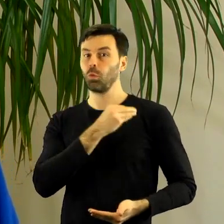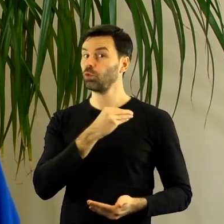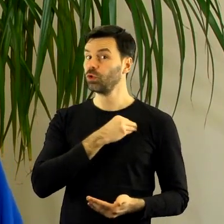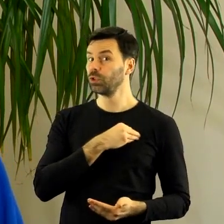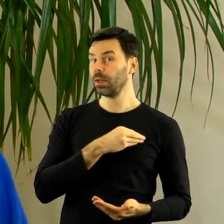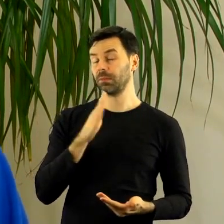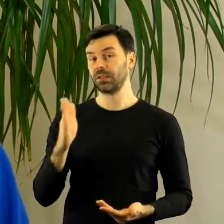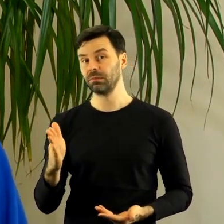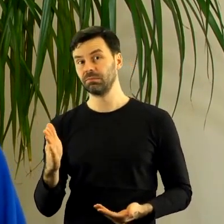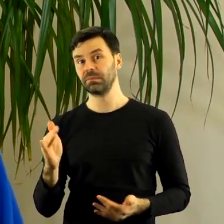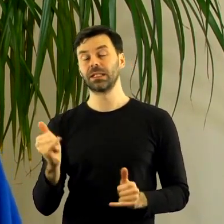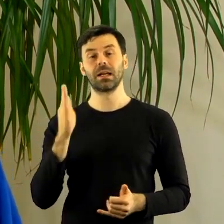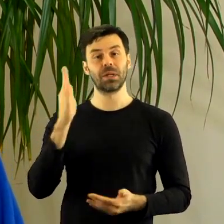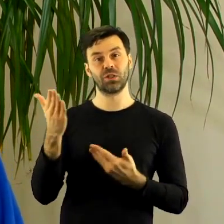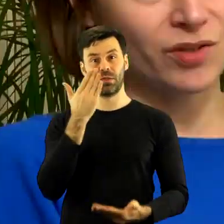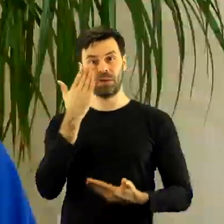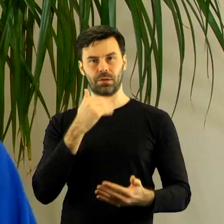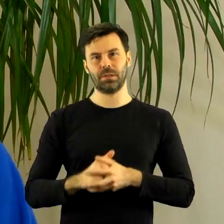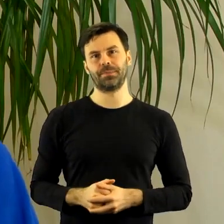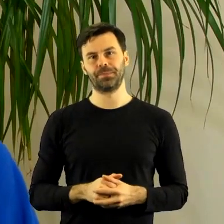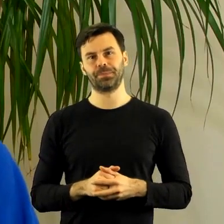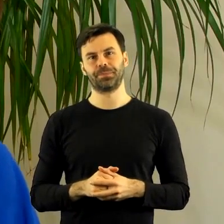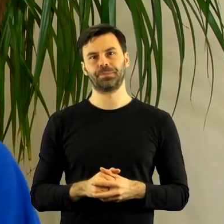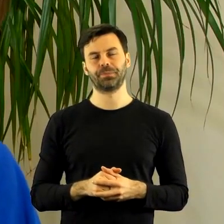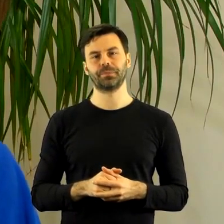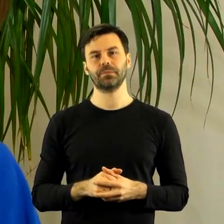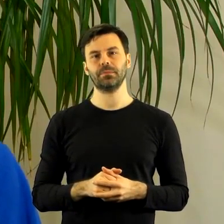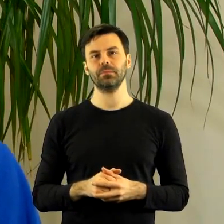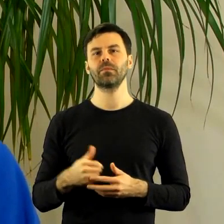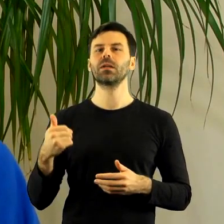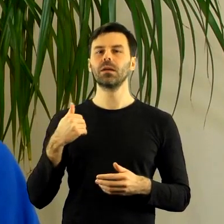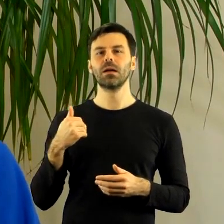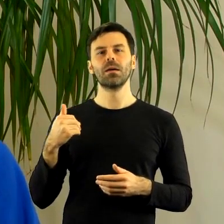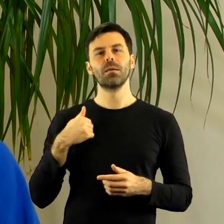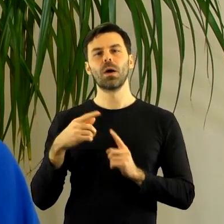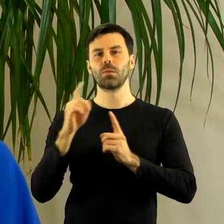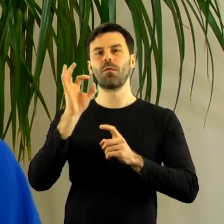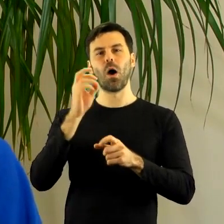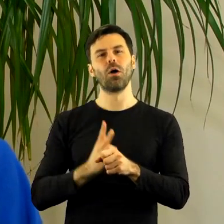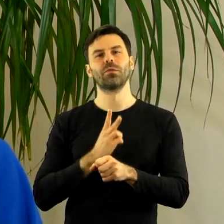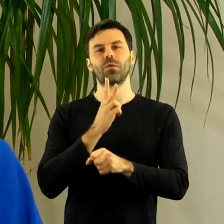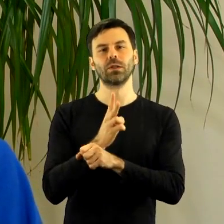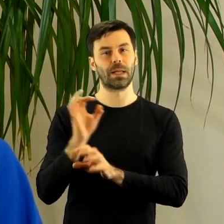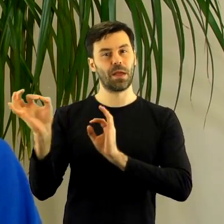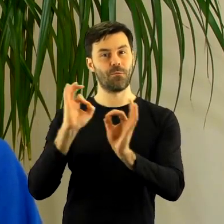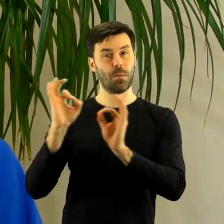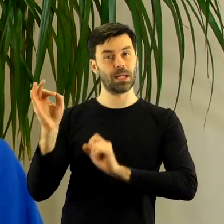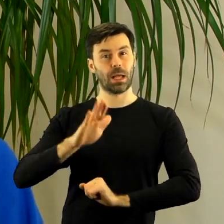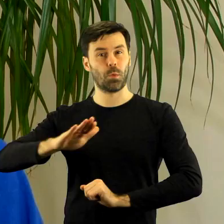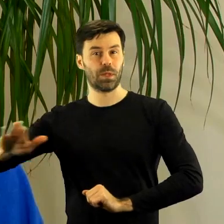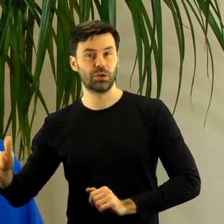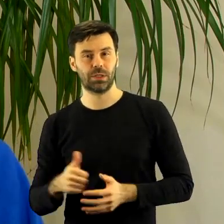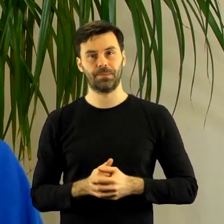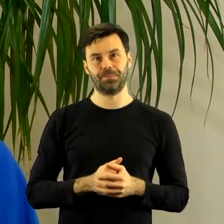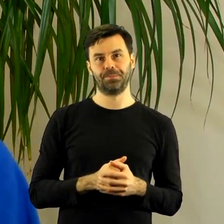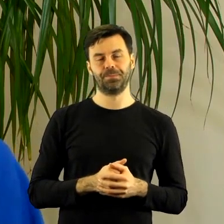oczywiście komunikacja będzie, tylko to są takie sfery, które musimy rozpoznać. Na ile będzie jawne, przejrzyste, uczciwe